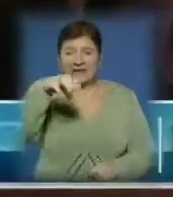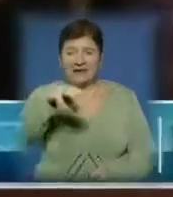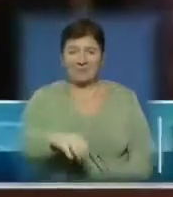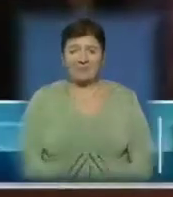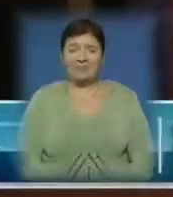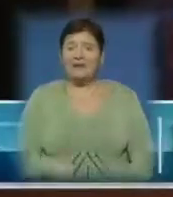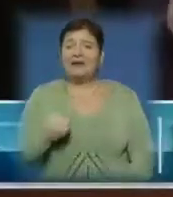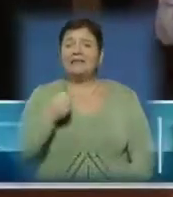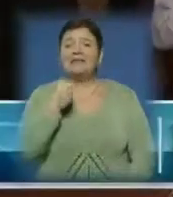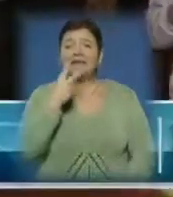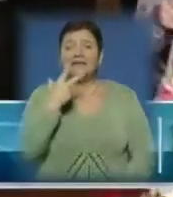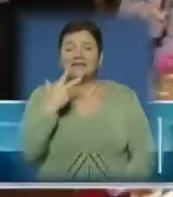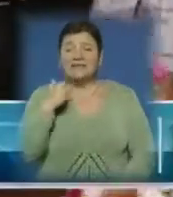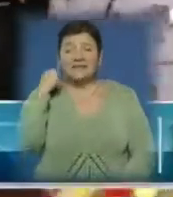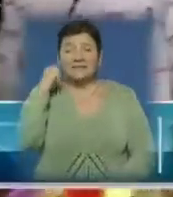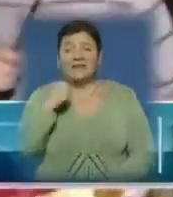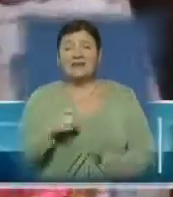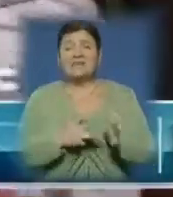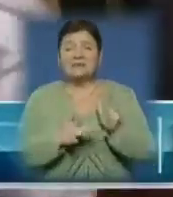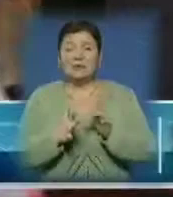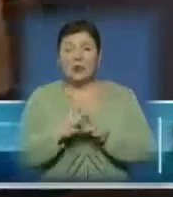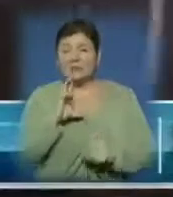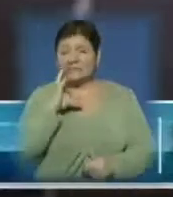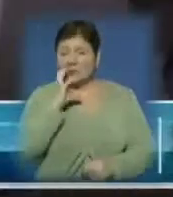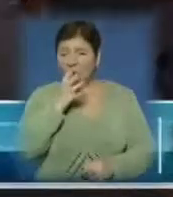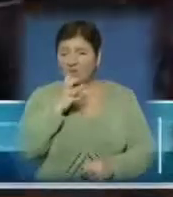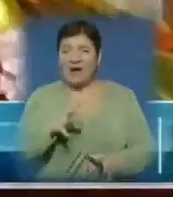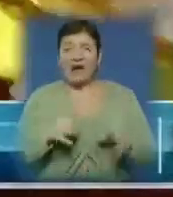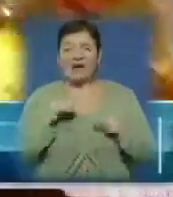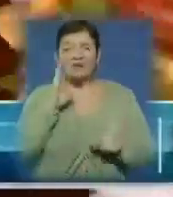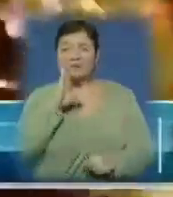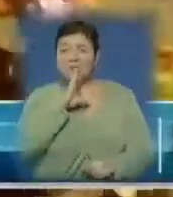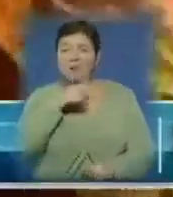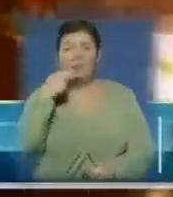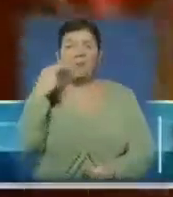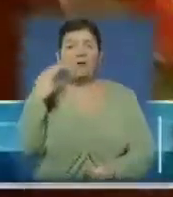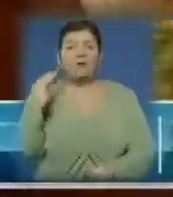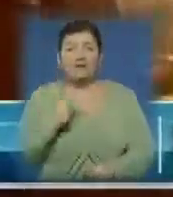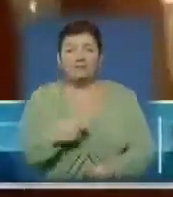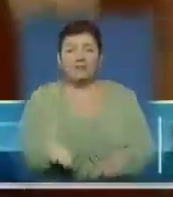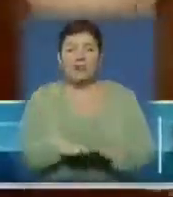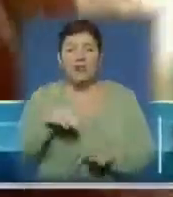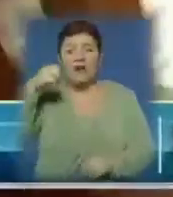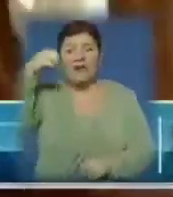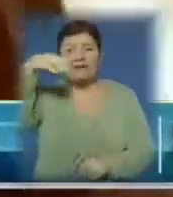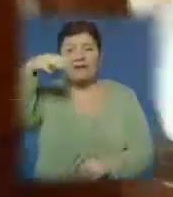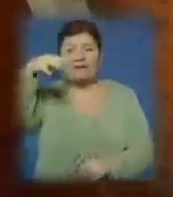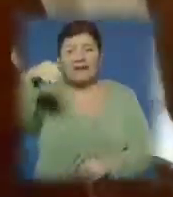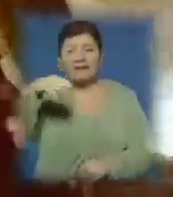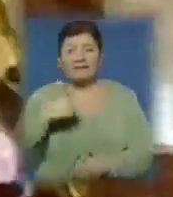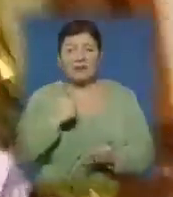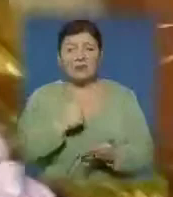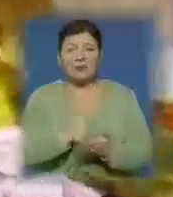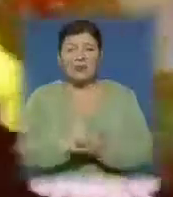13-літній Василь до Дня Святого Мартина готувався серйозно. Разом з мамою він малював ескіз свого майбутнього ліхтарика і враховував головні